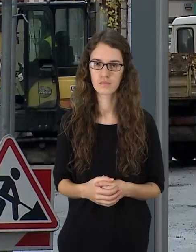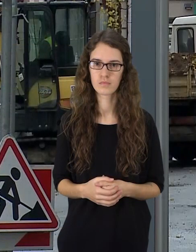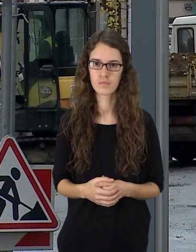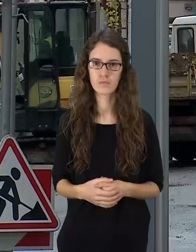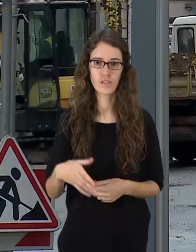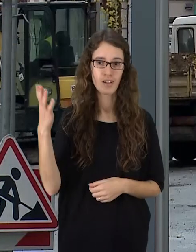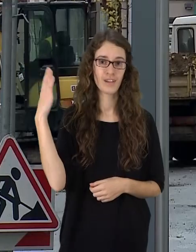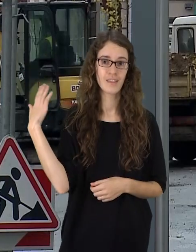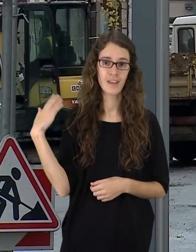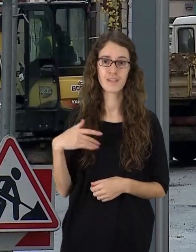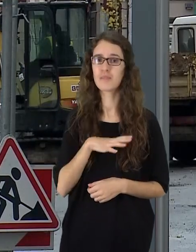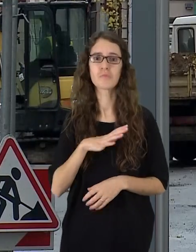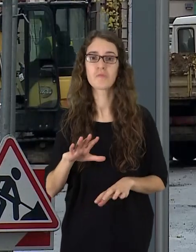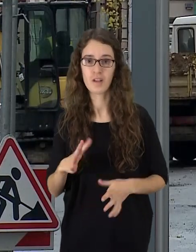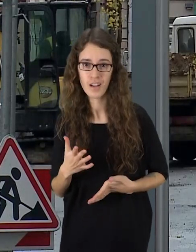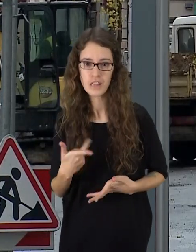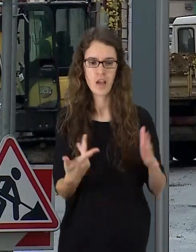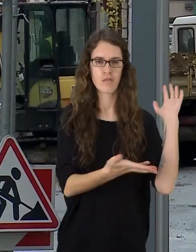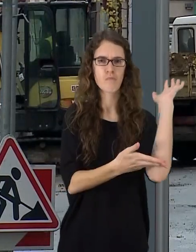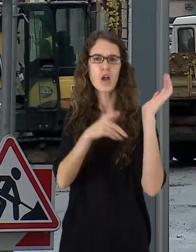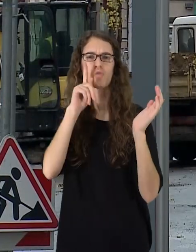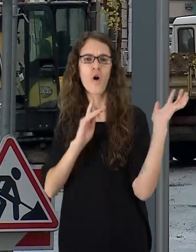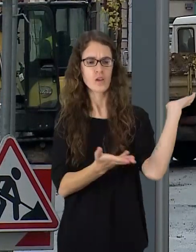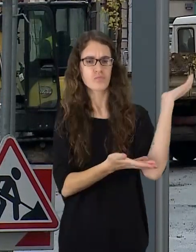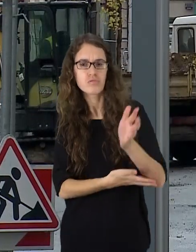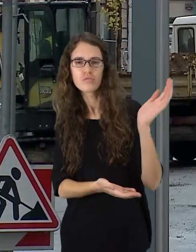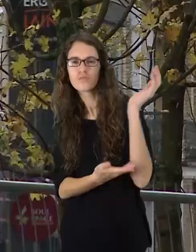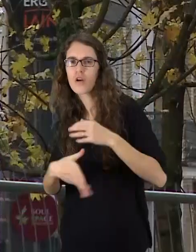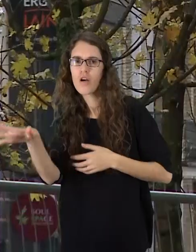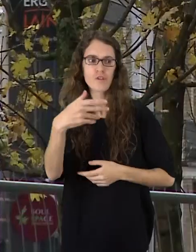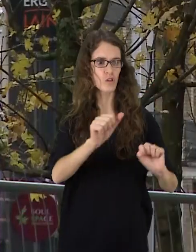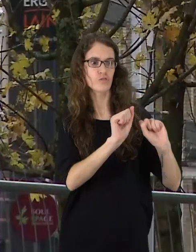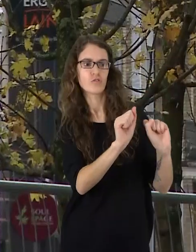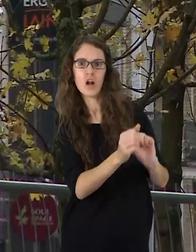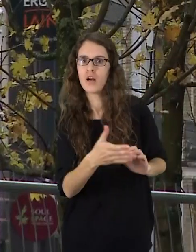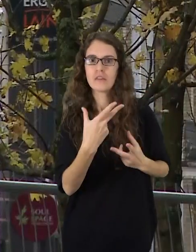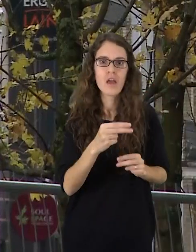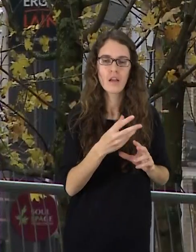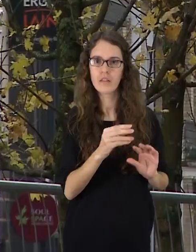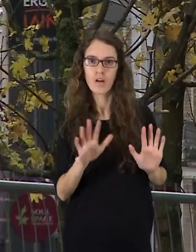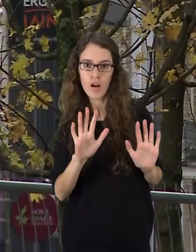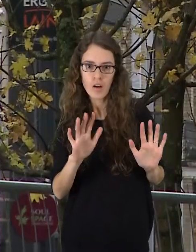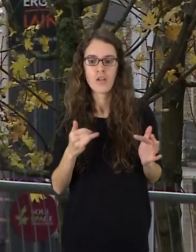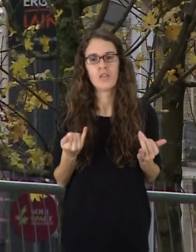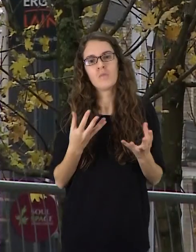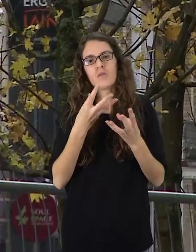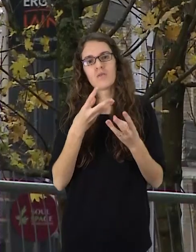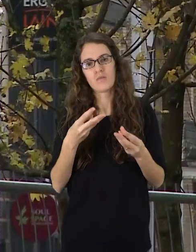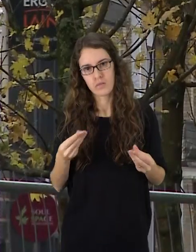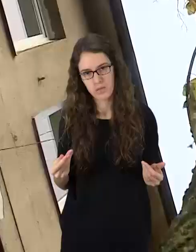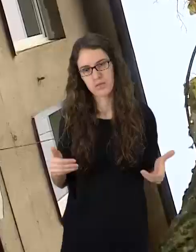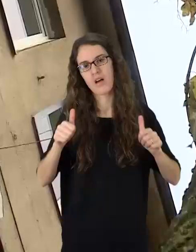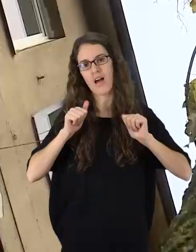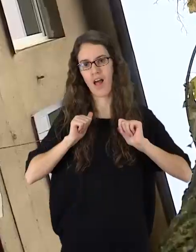Rodas dar netaip seniai medžiuginiai kovojo už kiekvieno šiaulių medelio gyvybę. Tačiau panašu, kad daistrus pamažu rimsta,